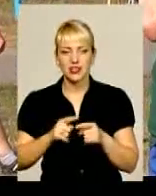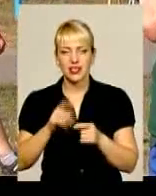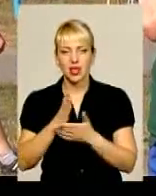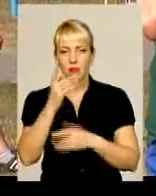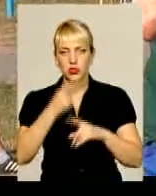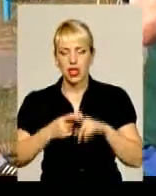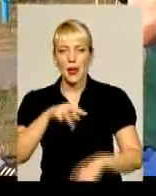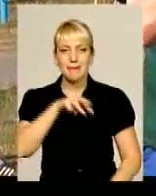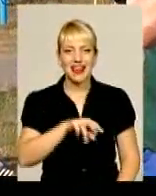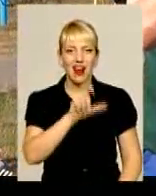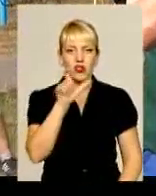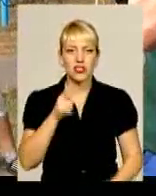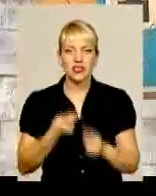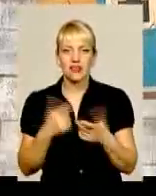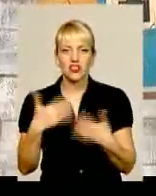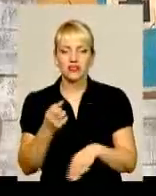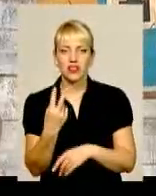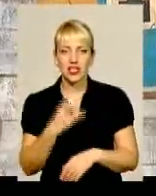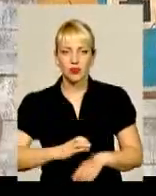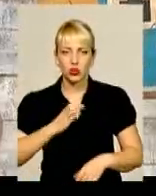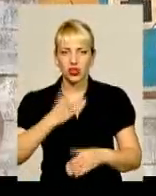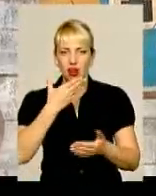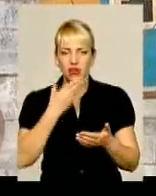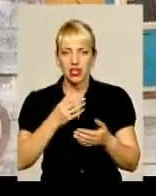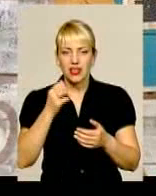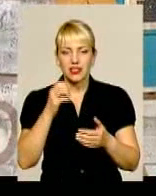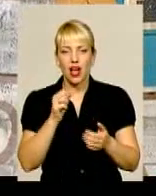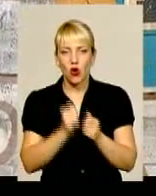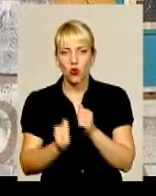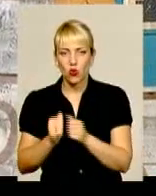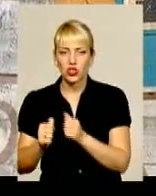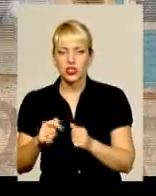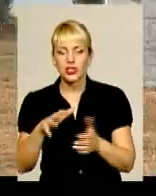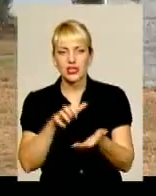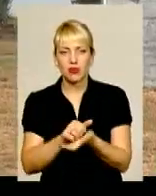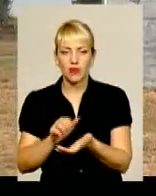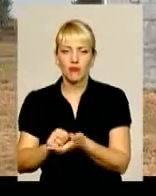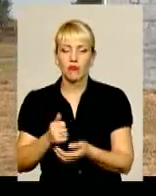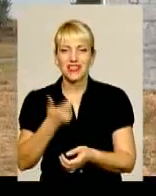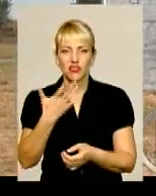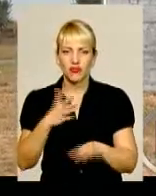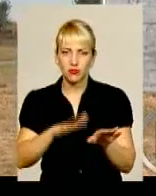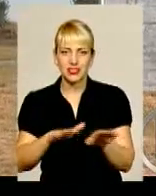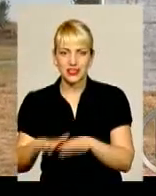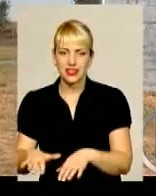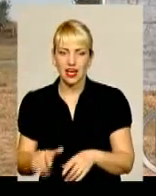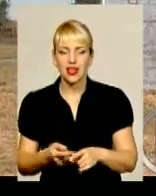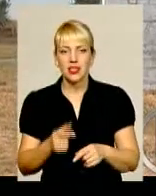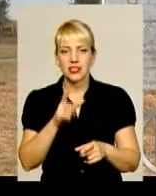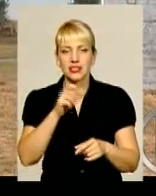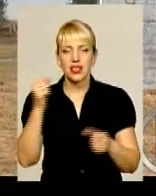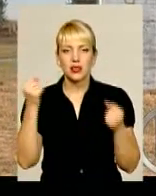Михайла Знаковського це вже 12-та спартакіада. На кожній посідав призові місця із кульової стрільби. Колективи зближаються,